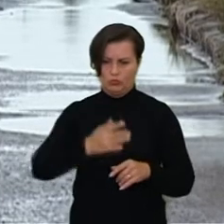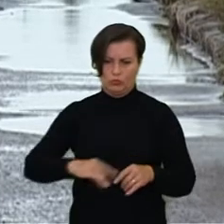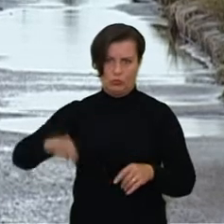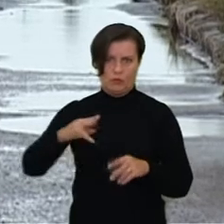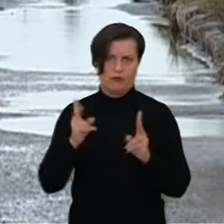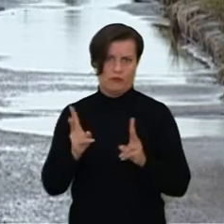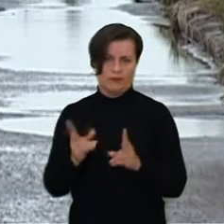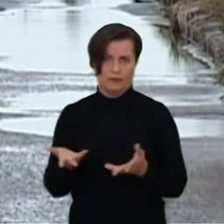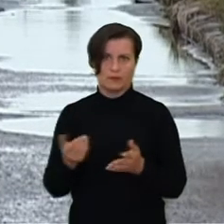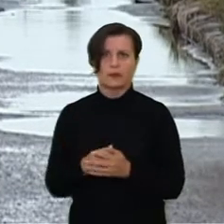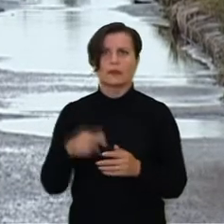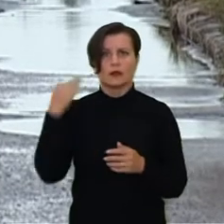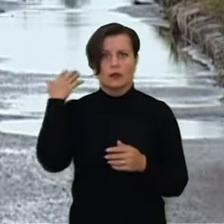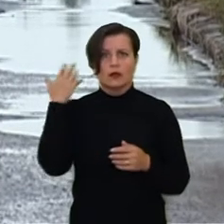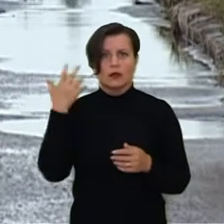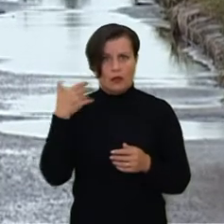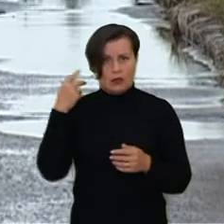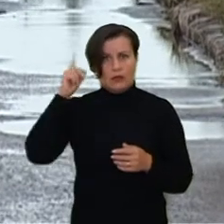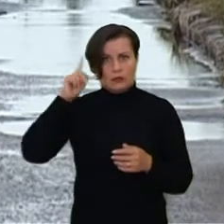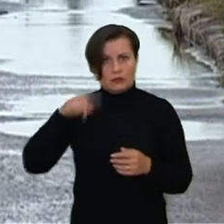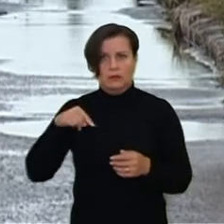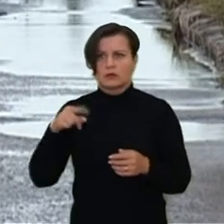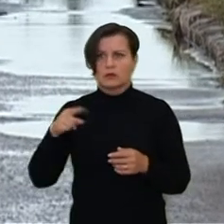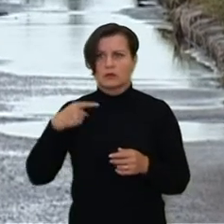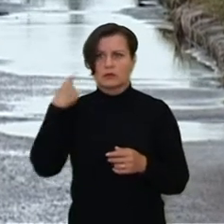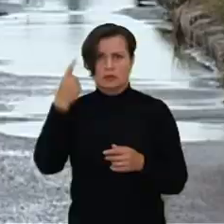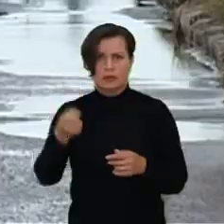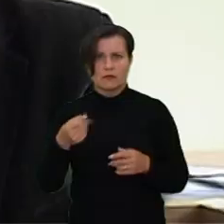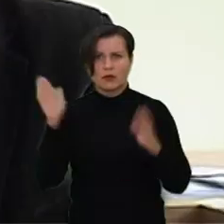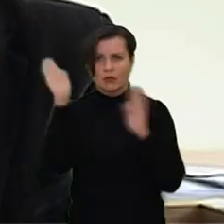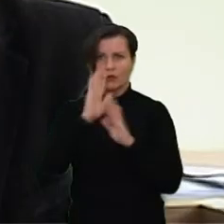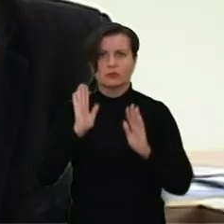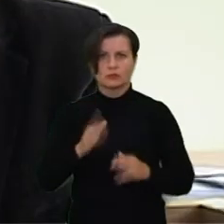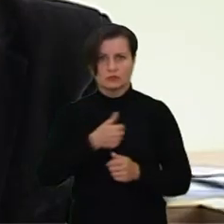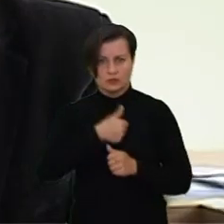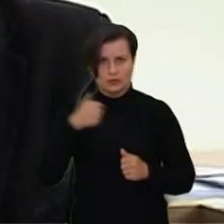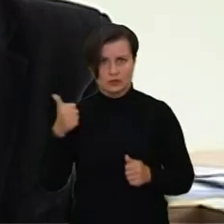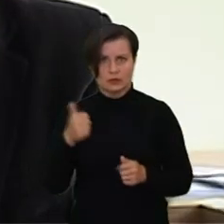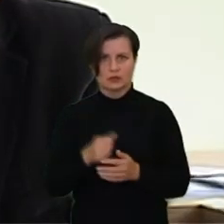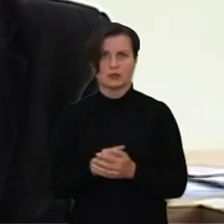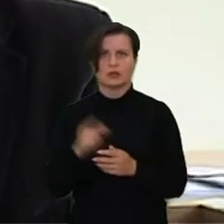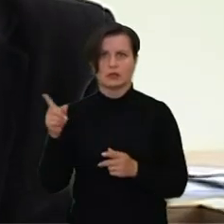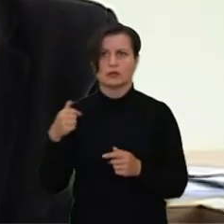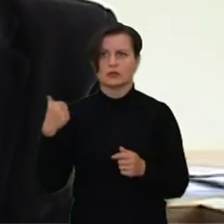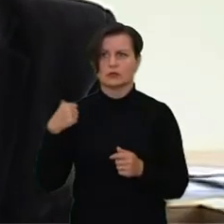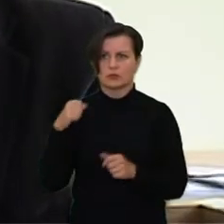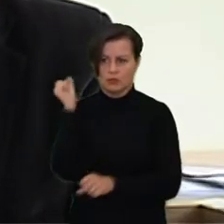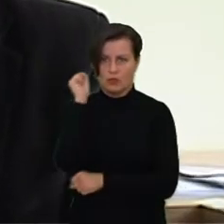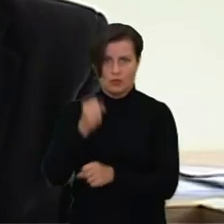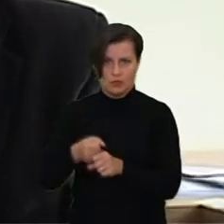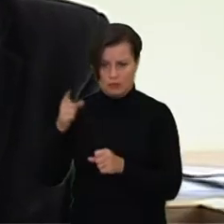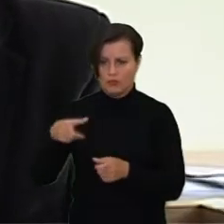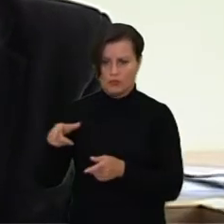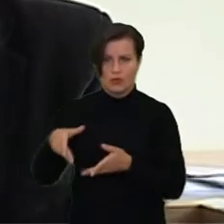Na, tikimis, liktai senoptikai prognozuoja kitai savaitėj geresnius tos orus. Ir kelininkai, aišku, jie ir patys